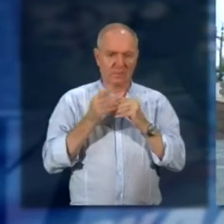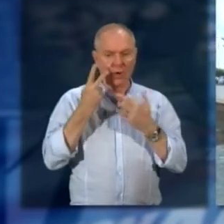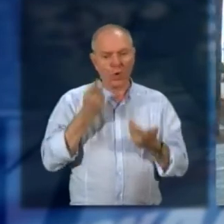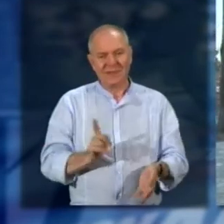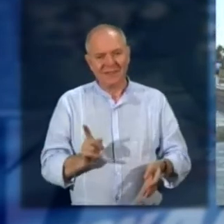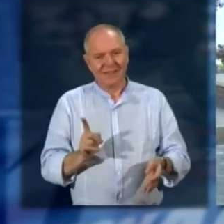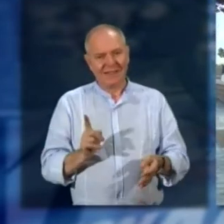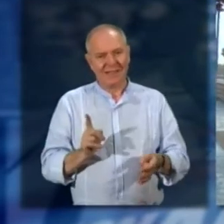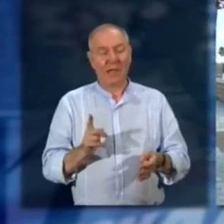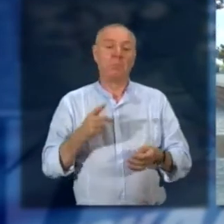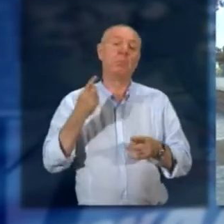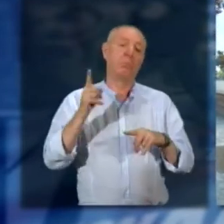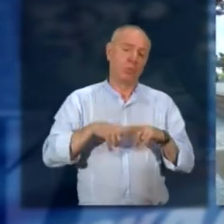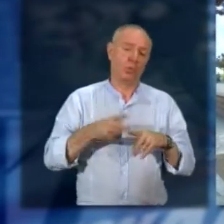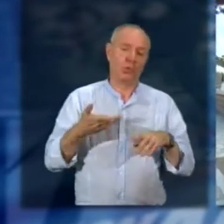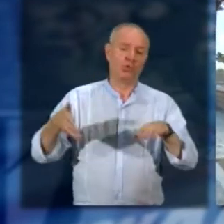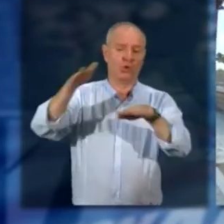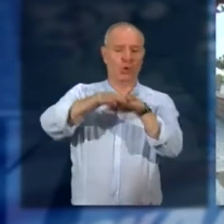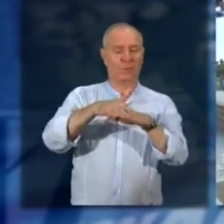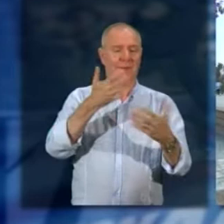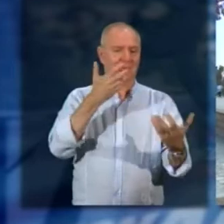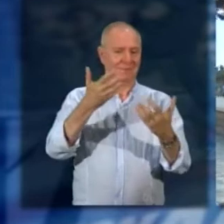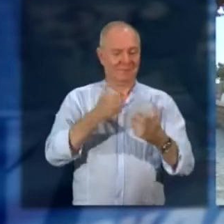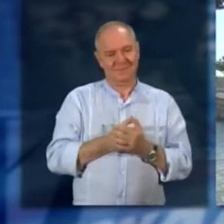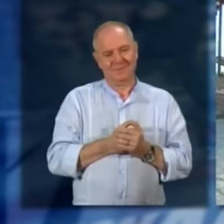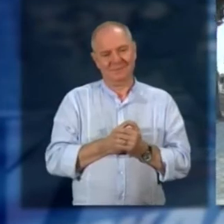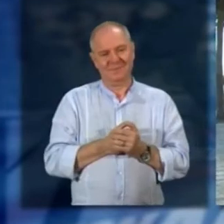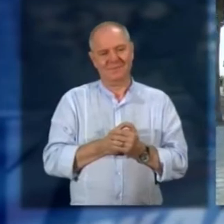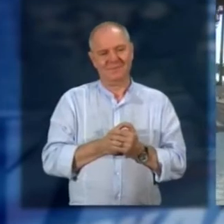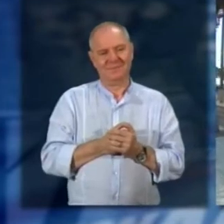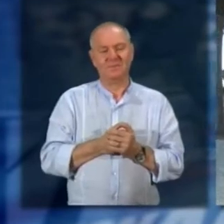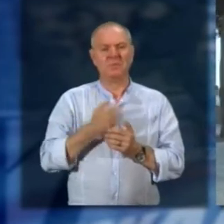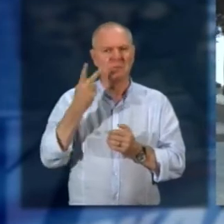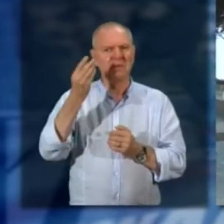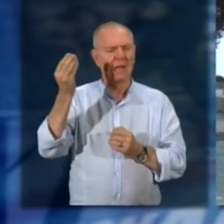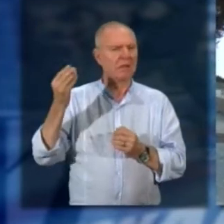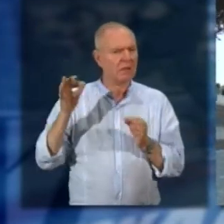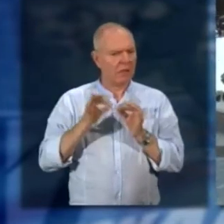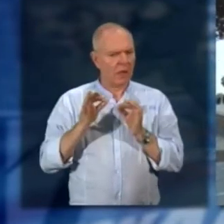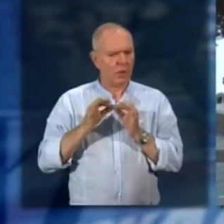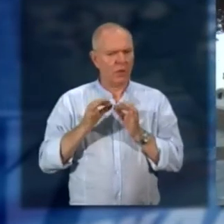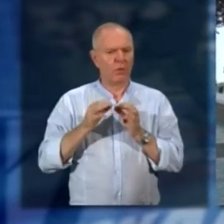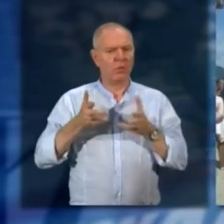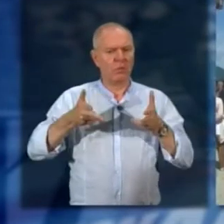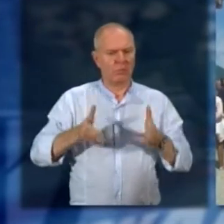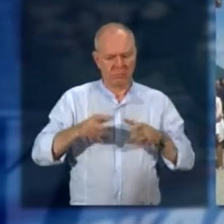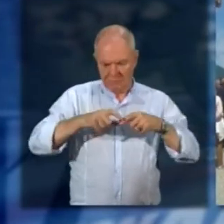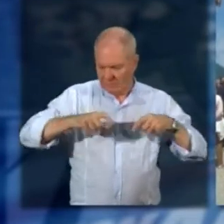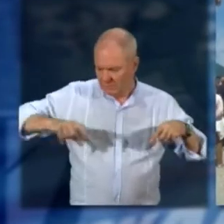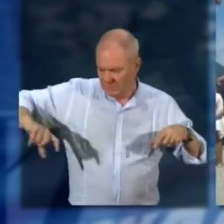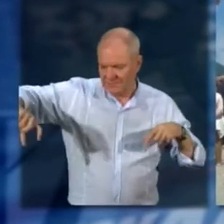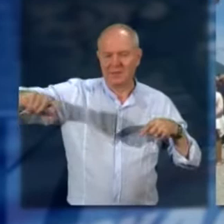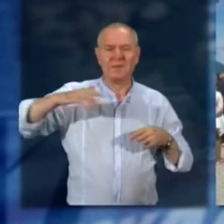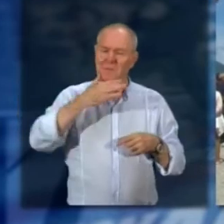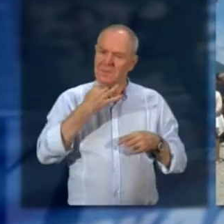vede poi io sento tutti questi pareri molto favorevoli sulla panchina lunghissima adesso poi quando